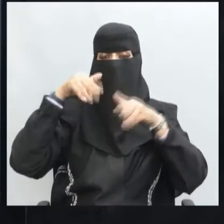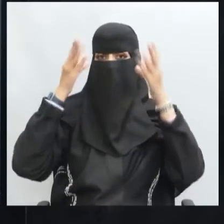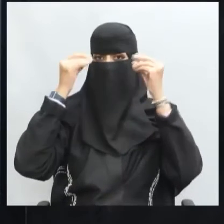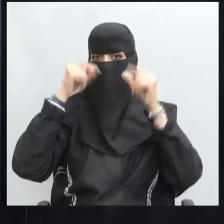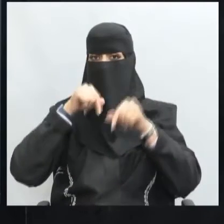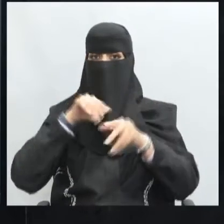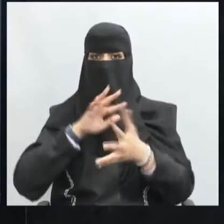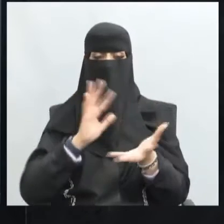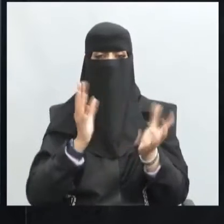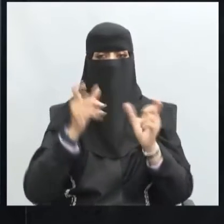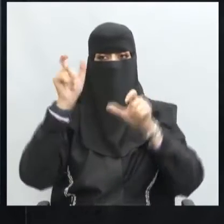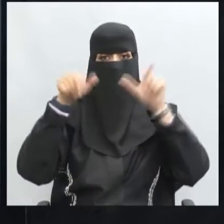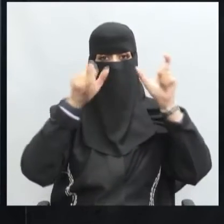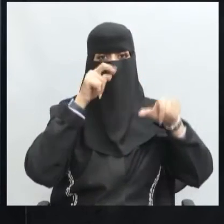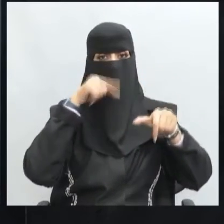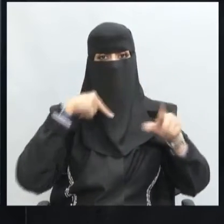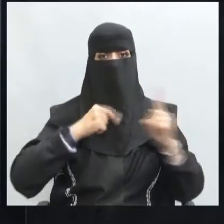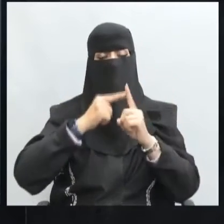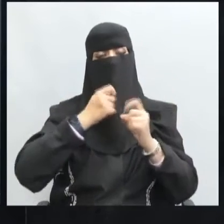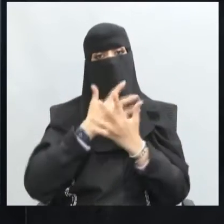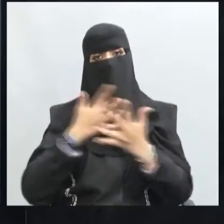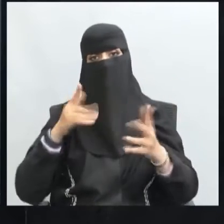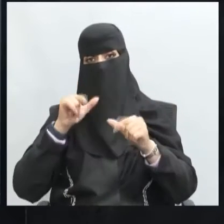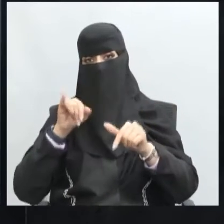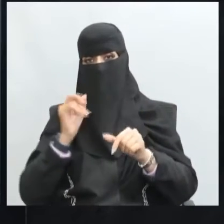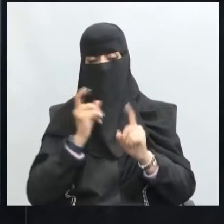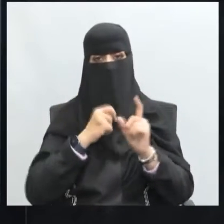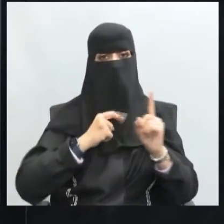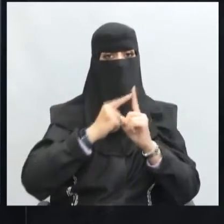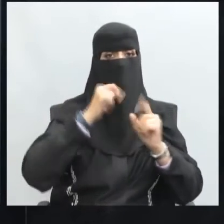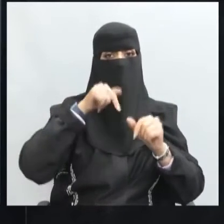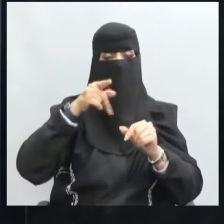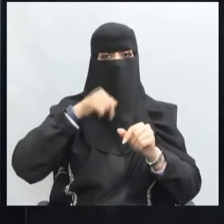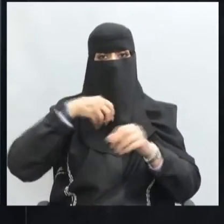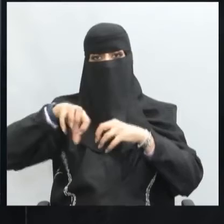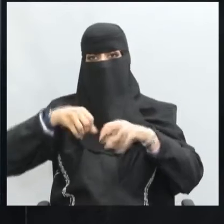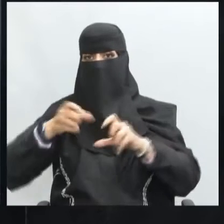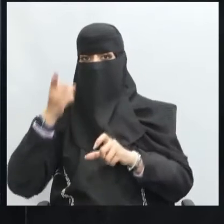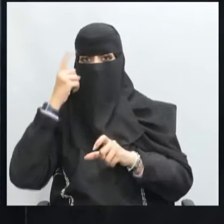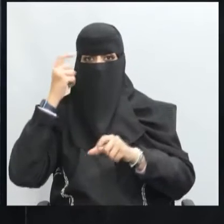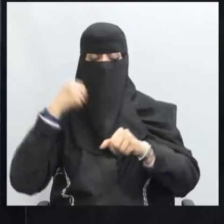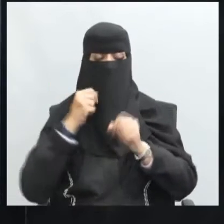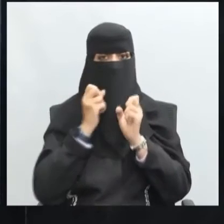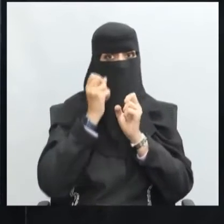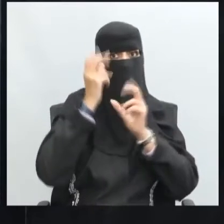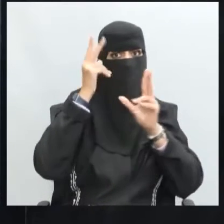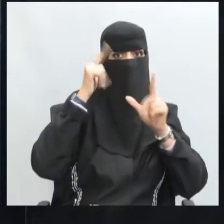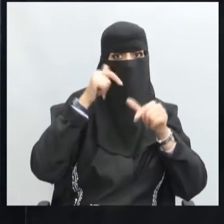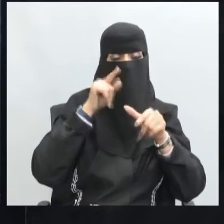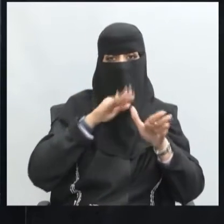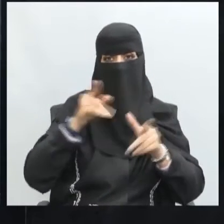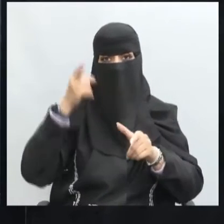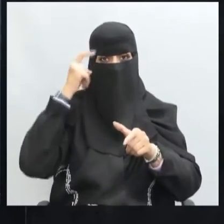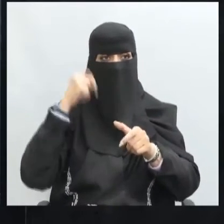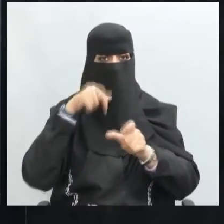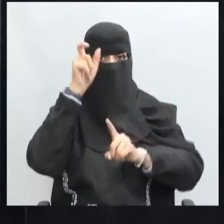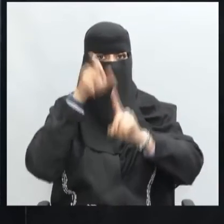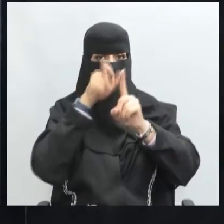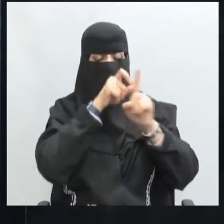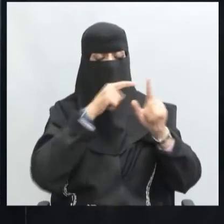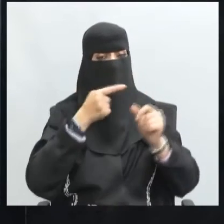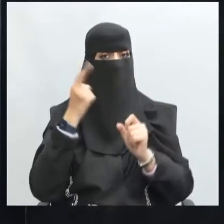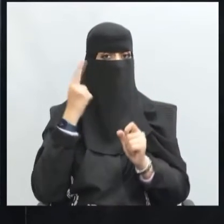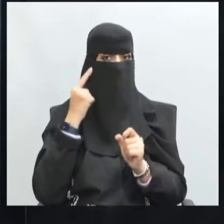للشعوب فهي تحقق الكثير من الأهداف ومن جوانب المعرفة ومن الوعي ومن فهم الآخرين